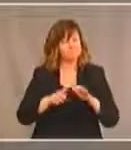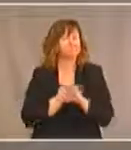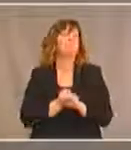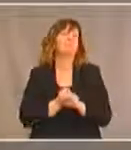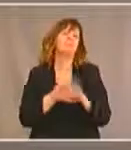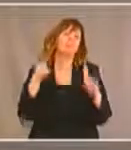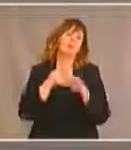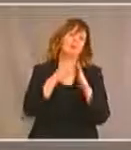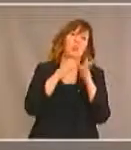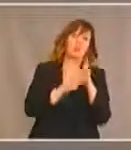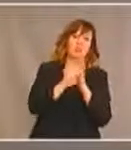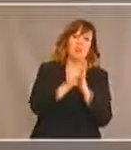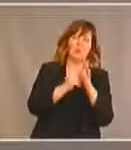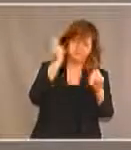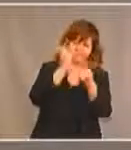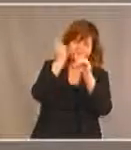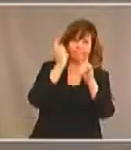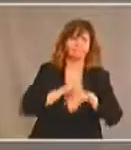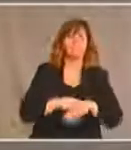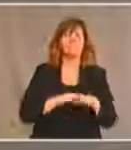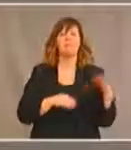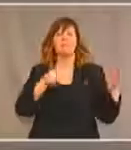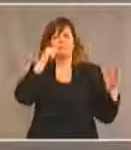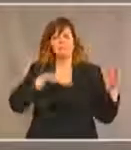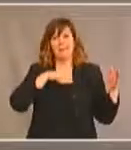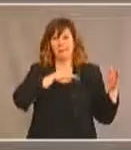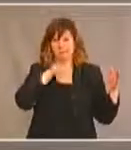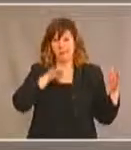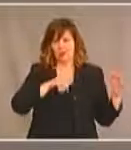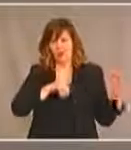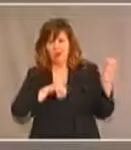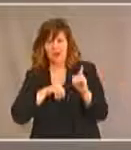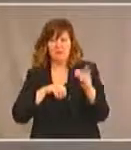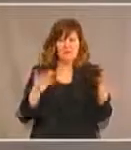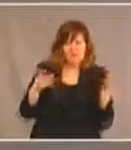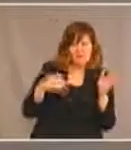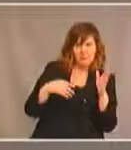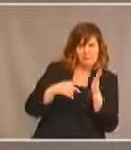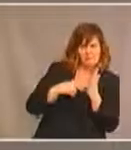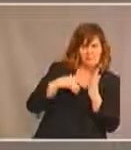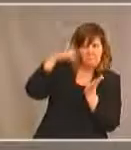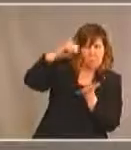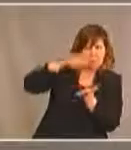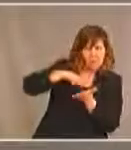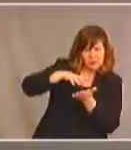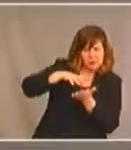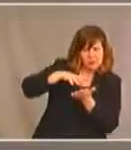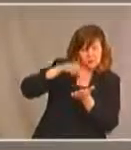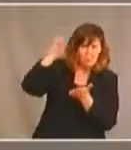texte de loi soit le bon. Et donc, quand nous aurons un projet de texte de loi, qu'elle viendra